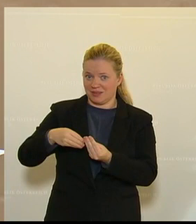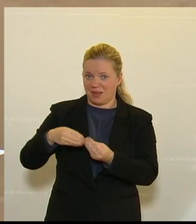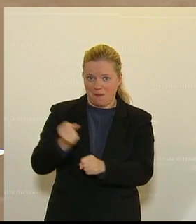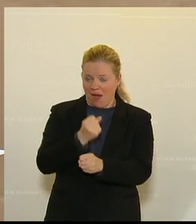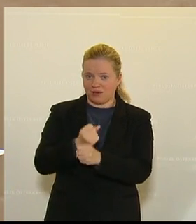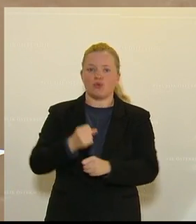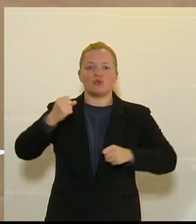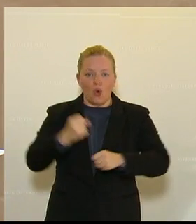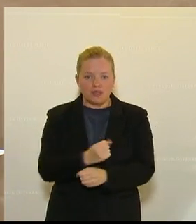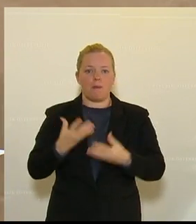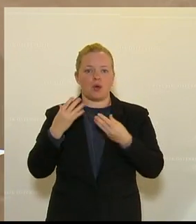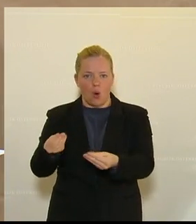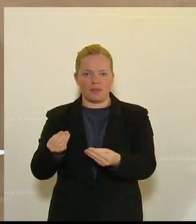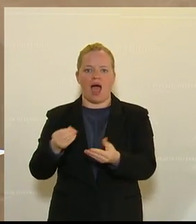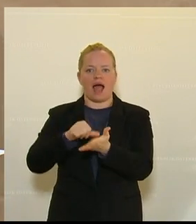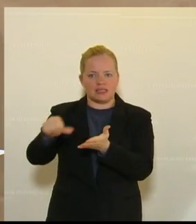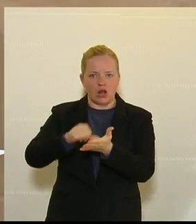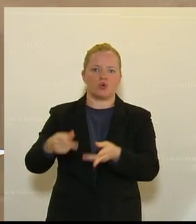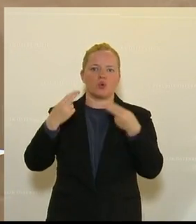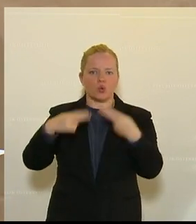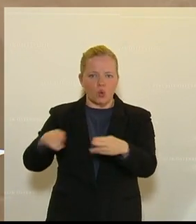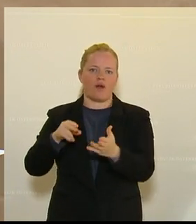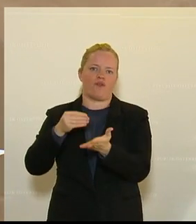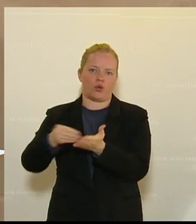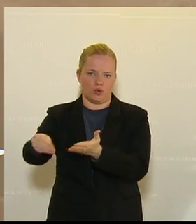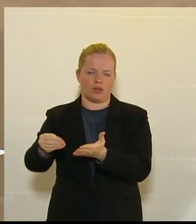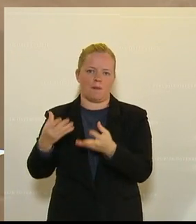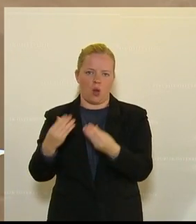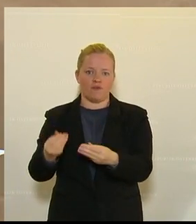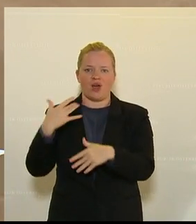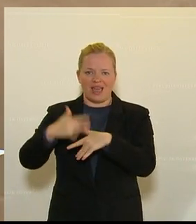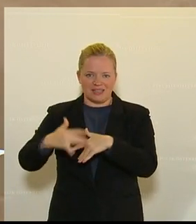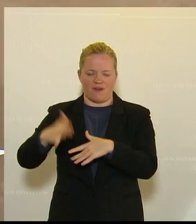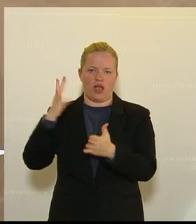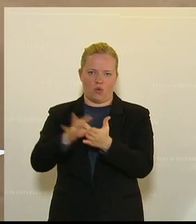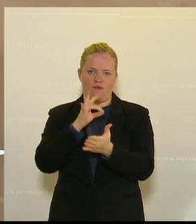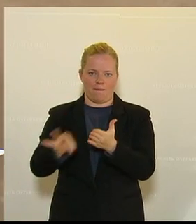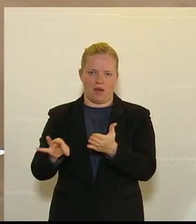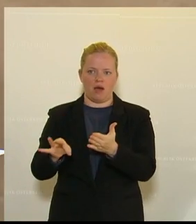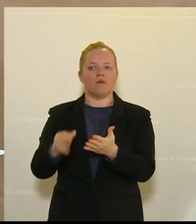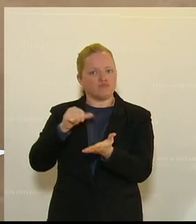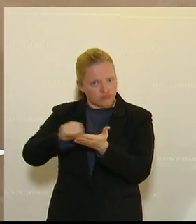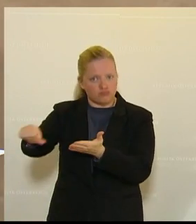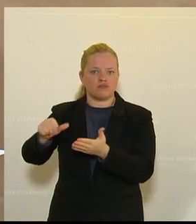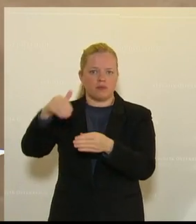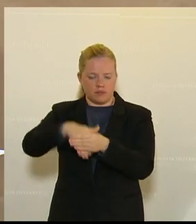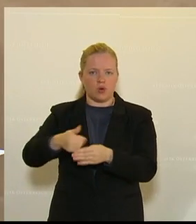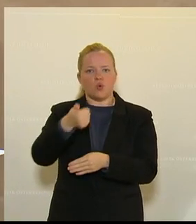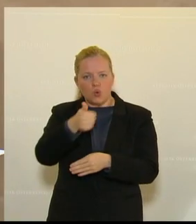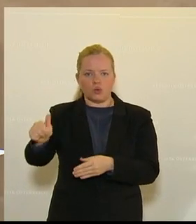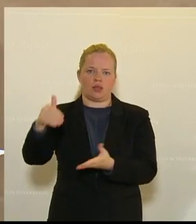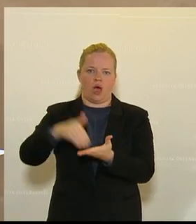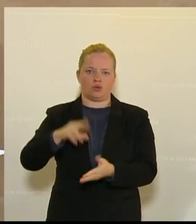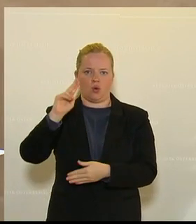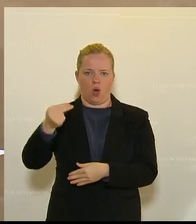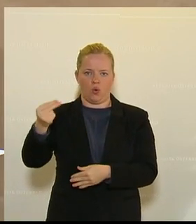Anzahlungen rückvergütet. Anzahlungen von Gästen, die im November eingegangen sind, werden vergütet. Da geht es um 100.000 Euro, da